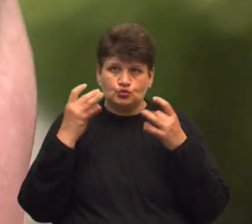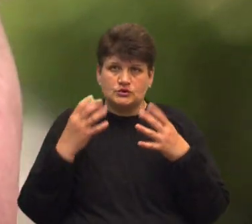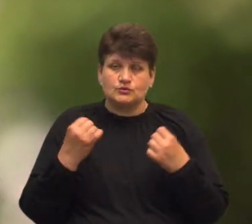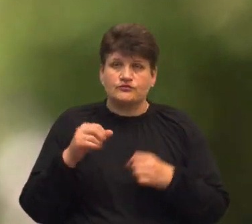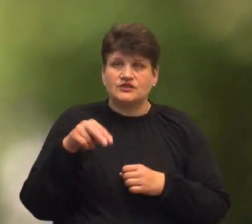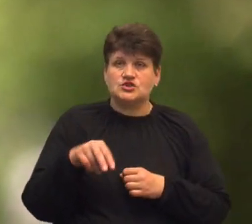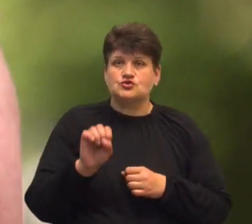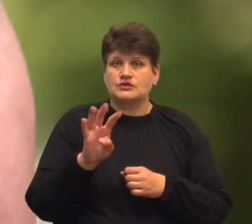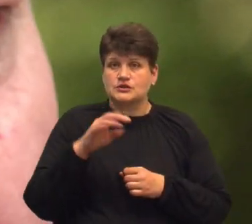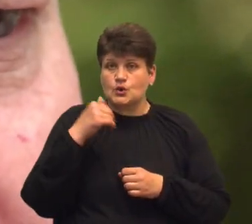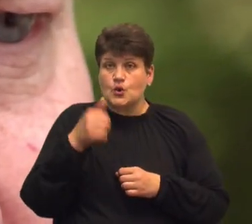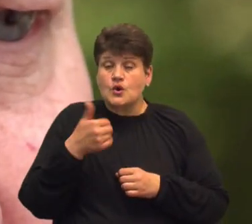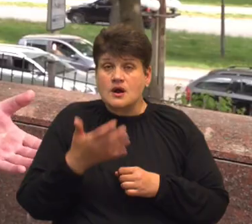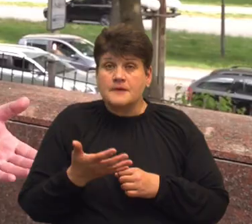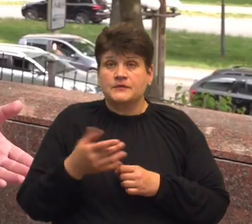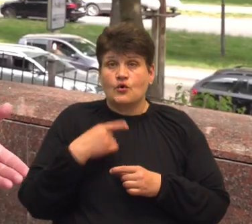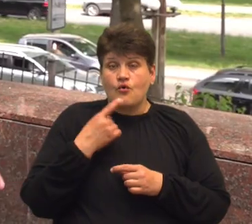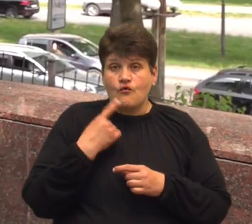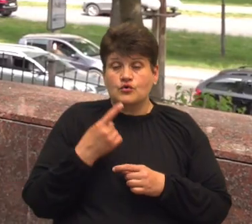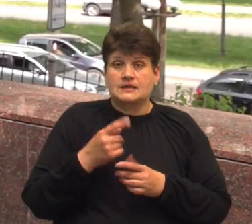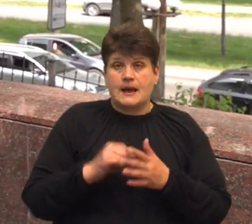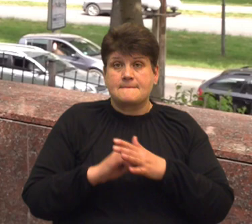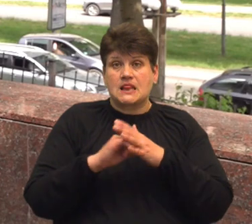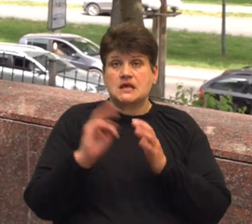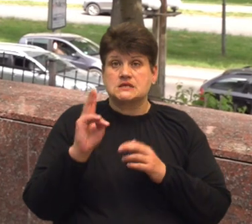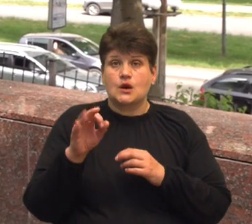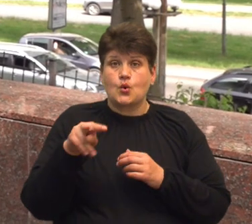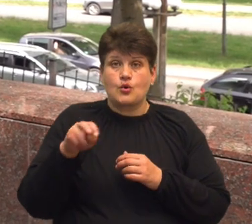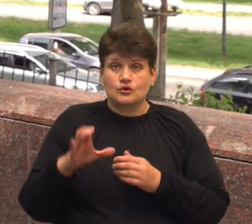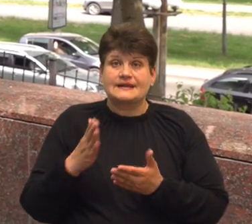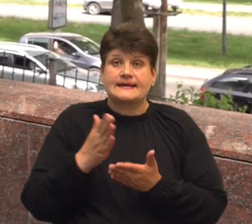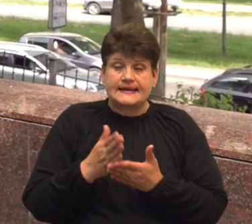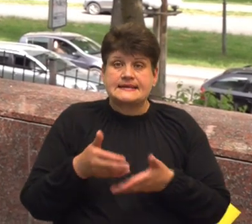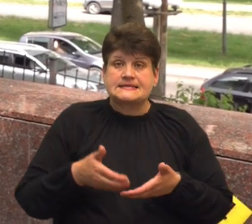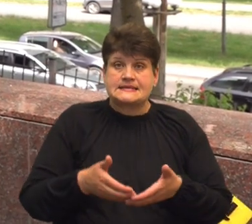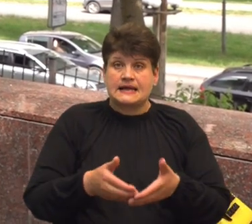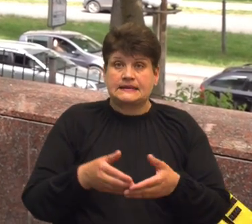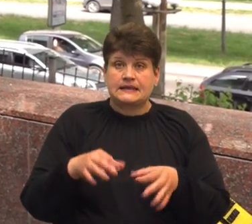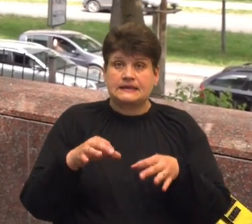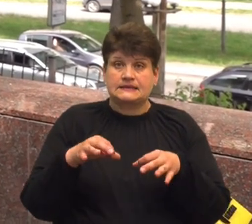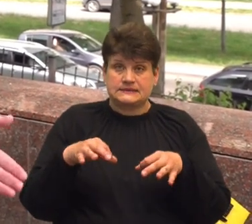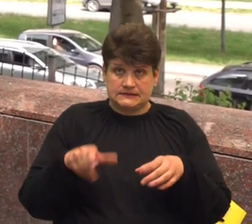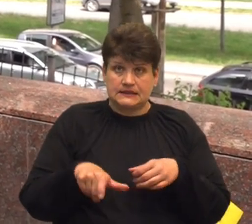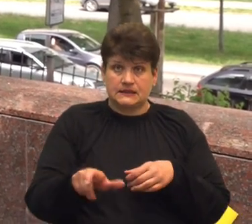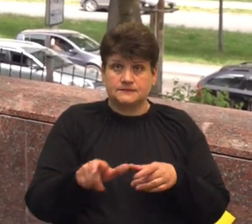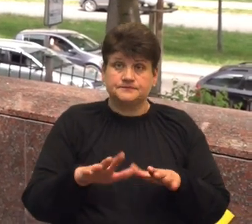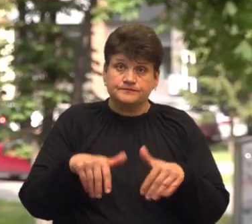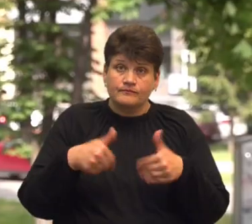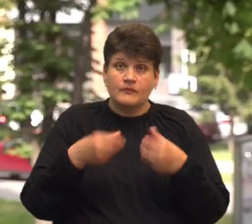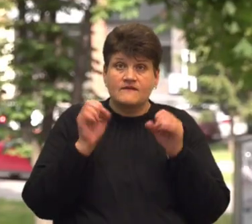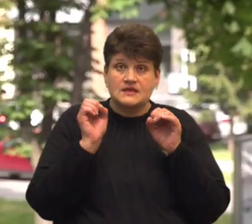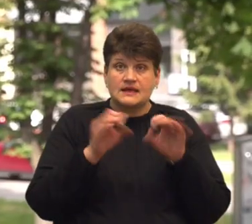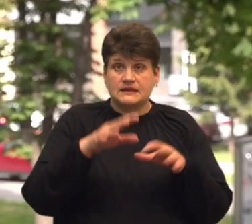розповів, що фізкультурному товариству «Колос», на балансі якого перебуває санна траса, пропонували передати її в державну власність.